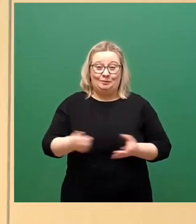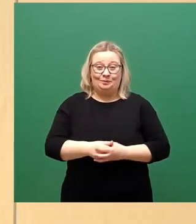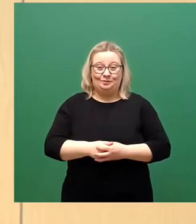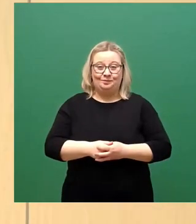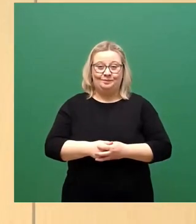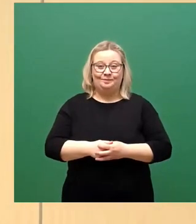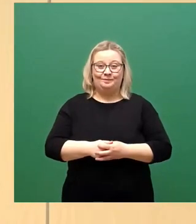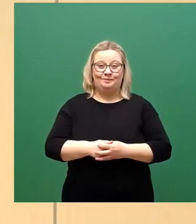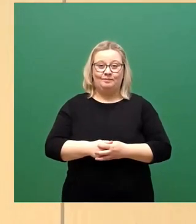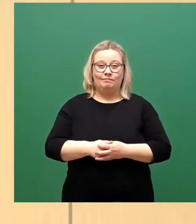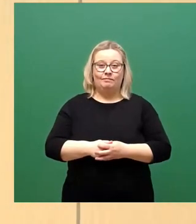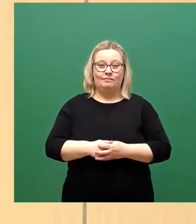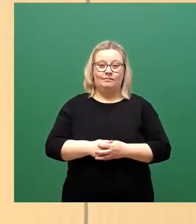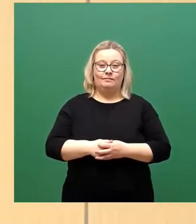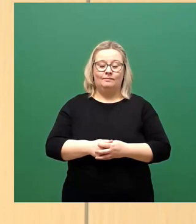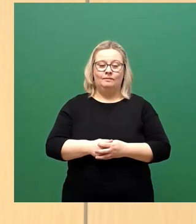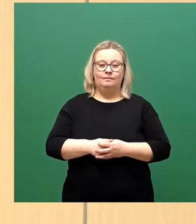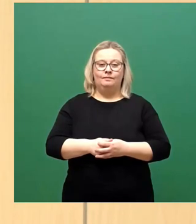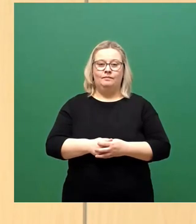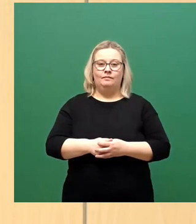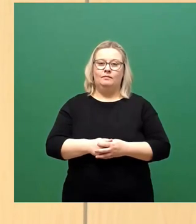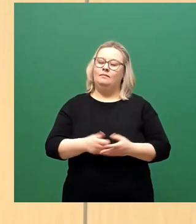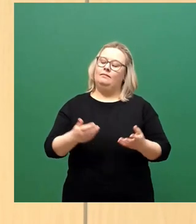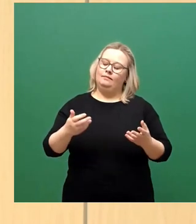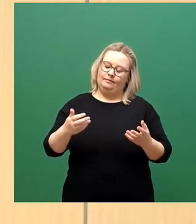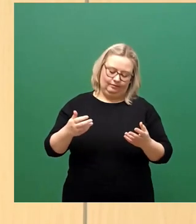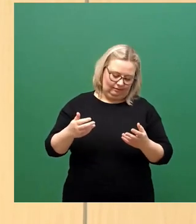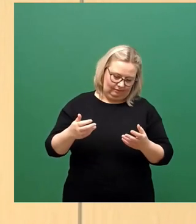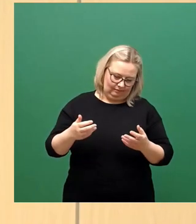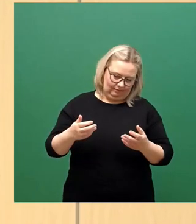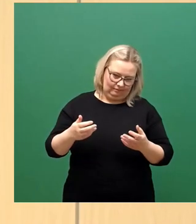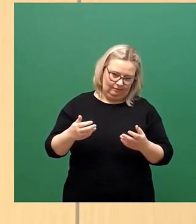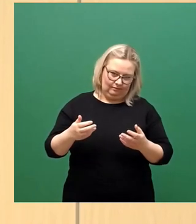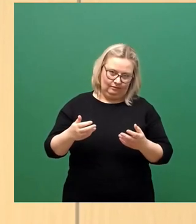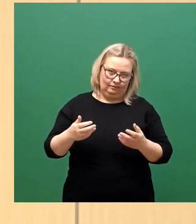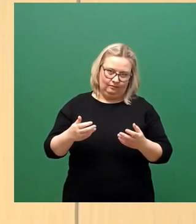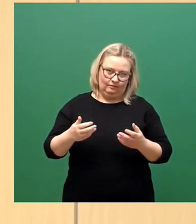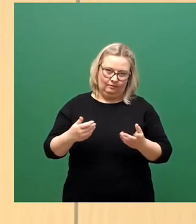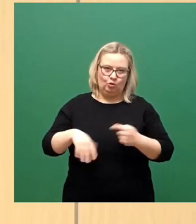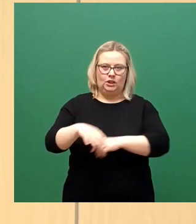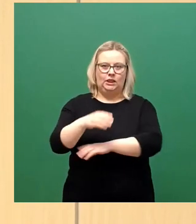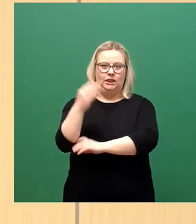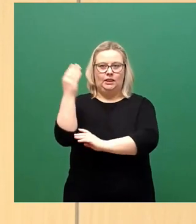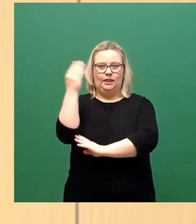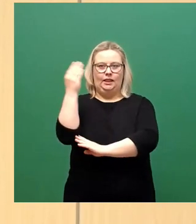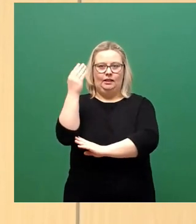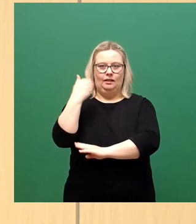bei dem zum wiederholten Male mehr als unsäglichen Redebeitrag des Herrn Gilke,